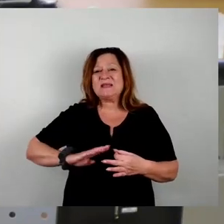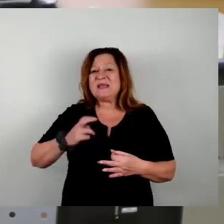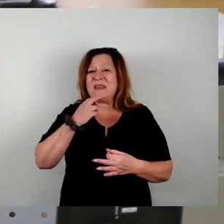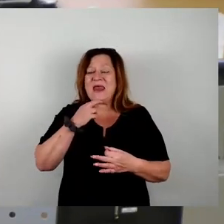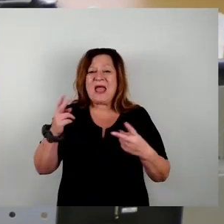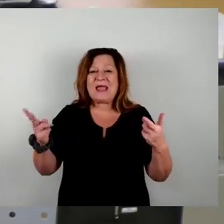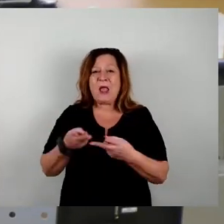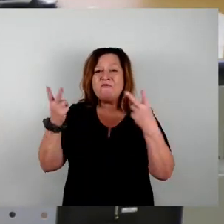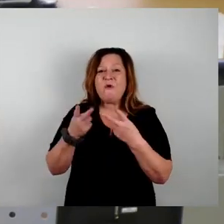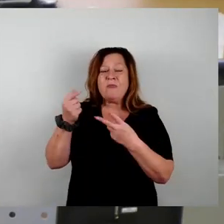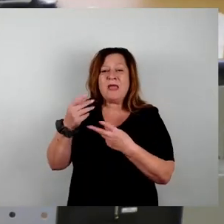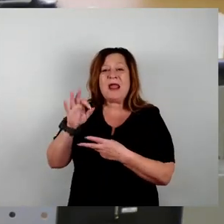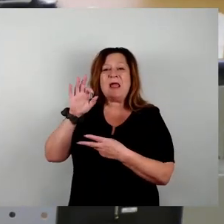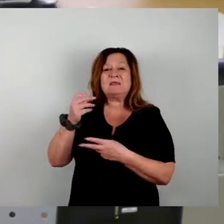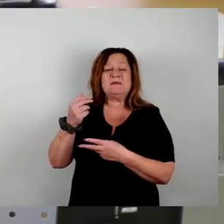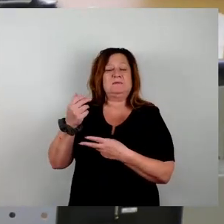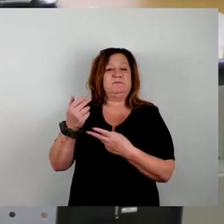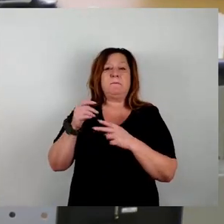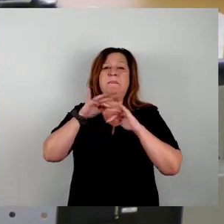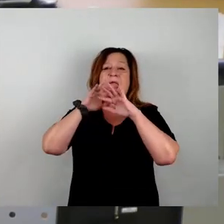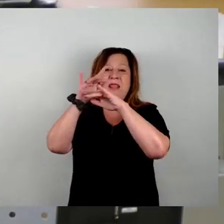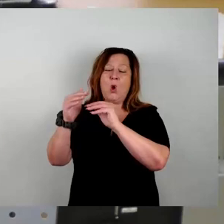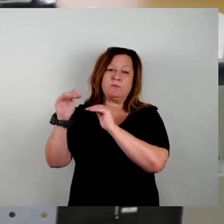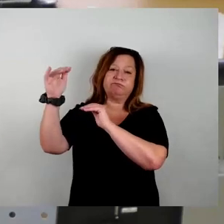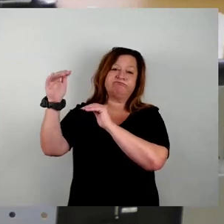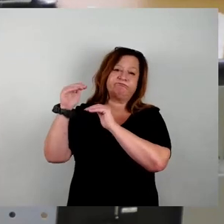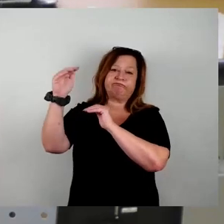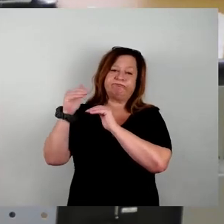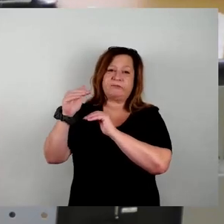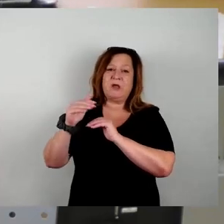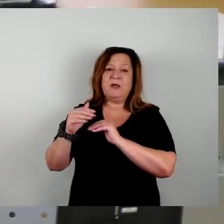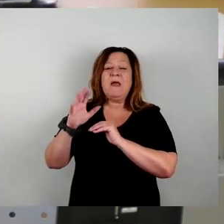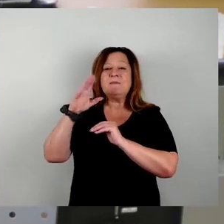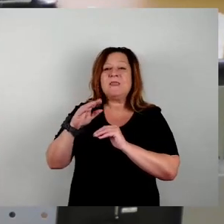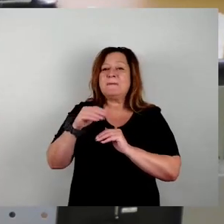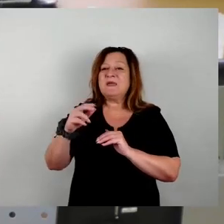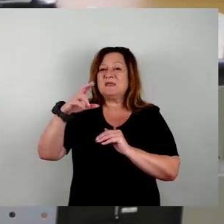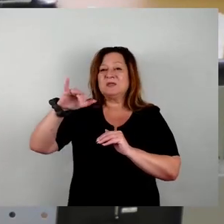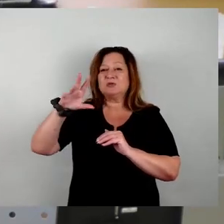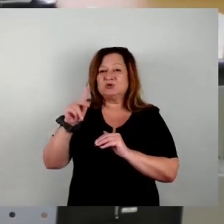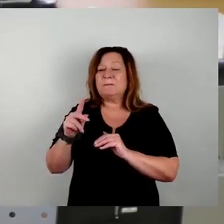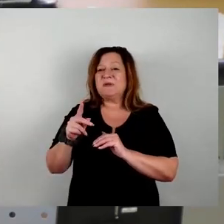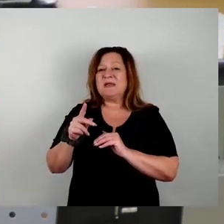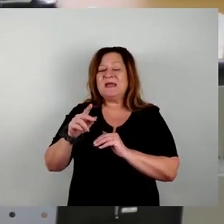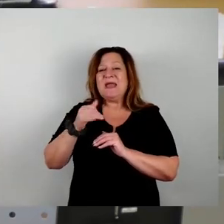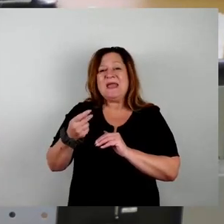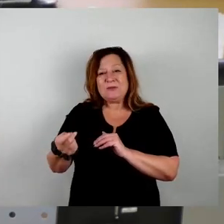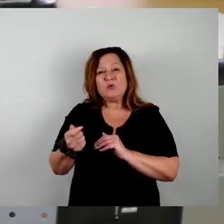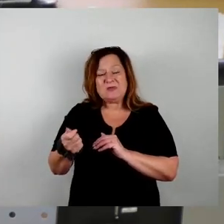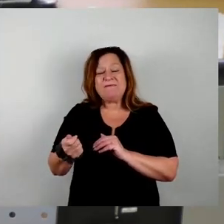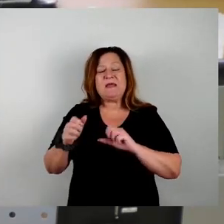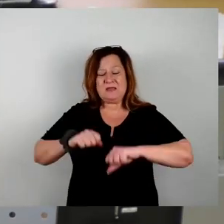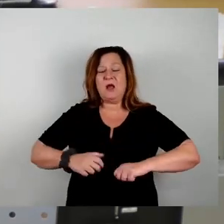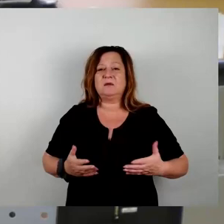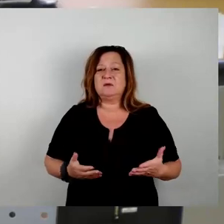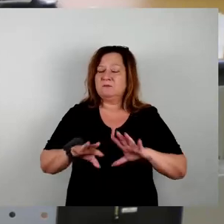Millionenhöhe, während die Stadtentbesserung, die für die Chipindustrie ebenfalls stark investieren muss, das Ganze eben